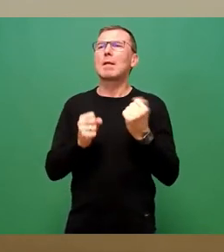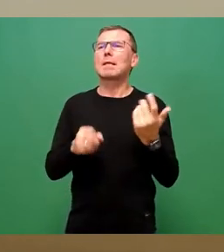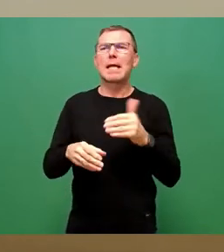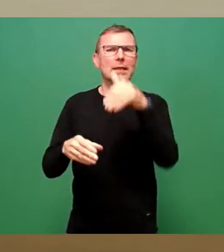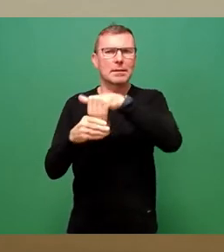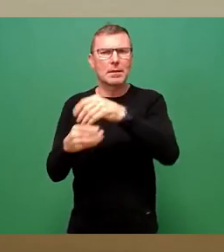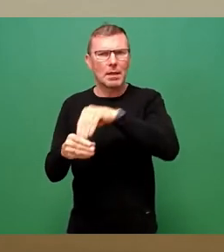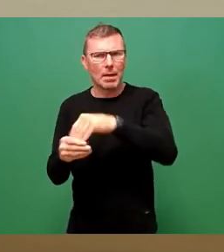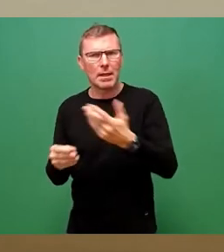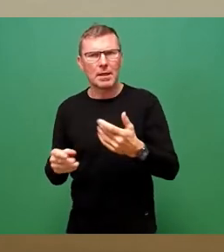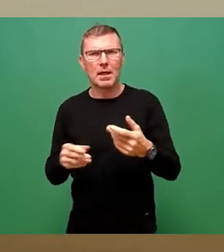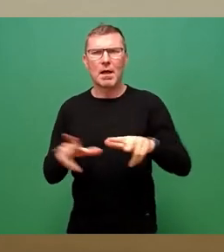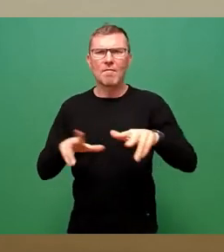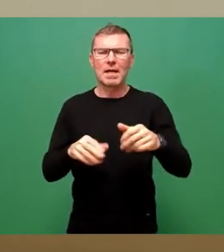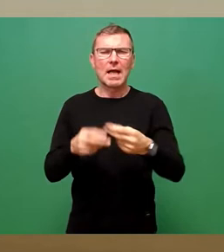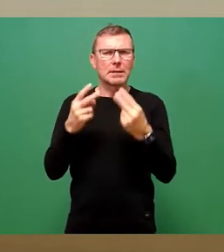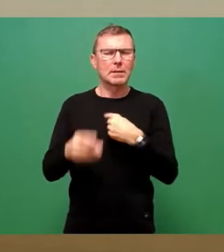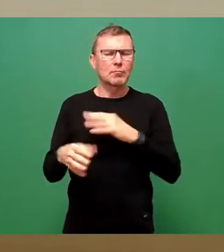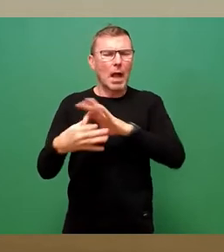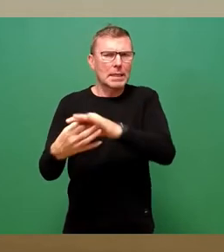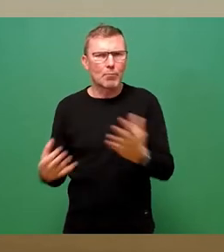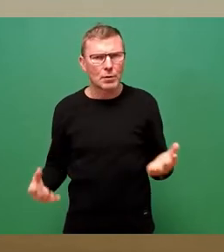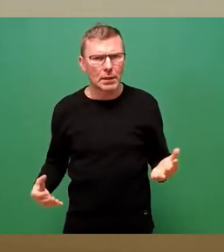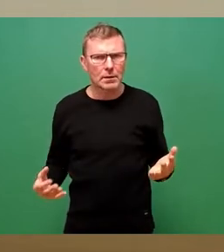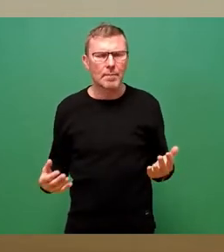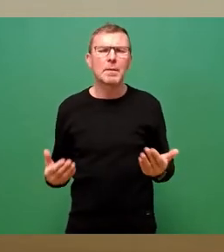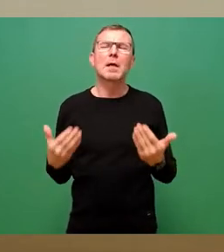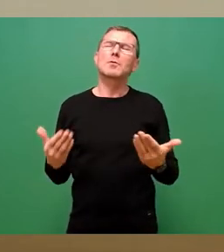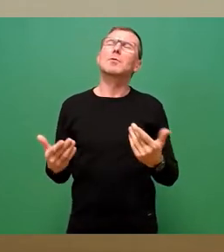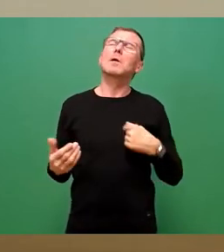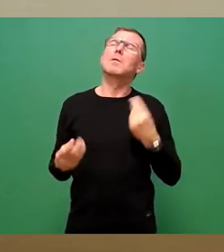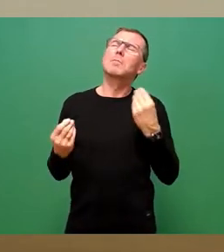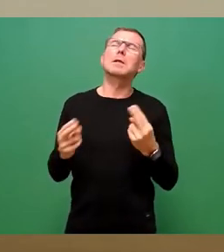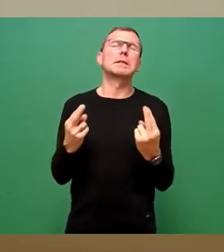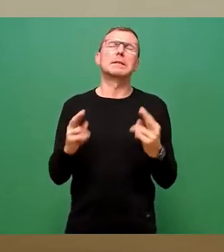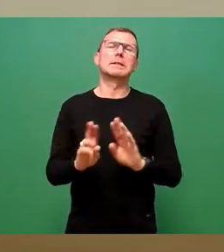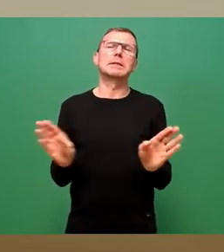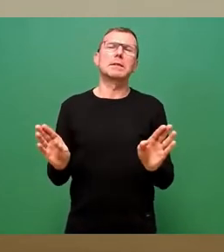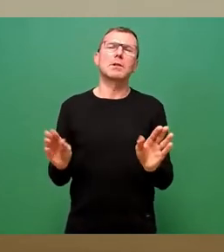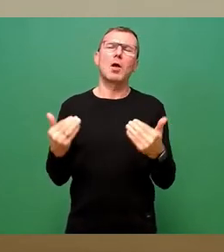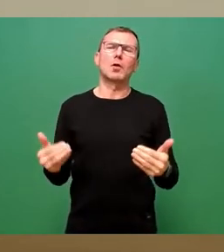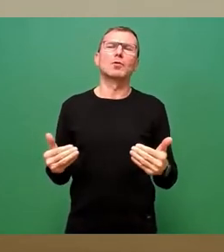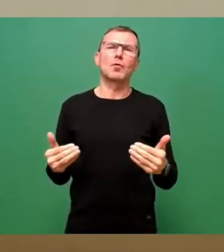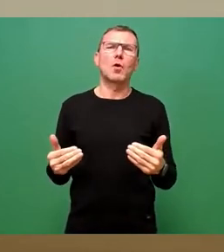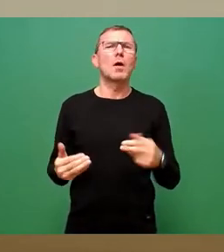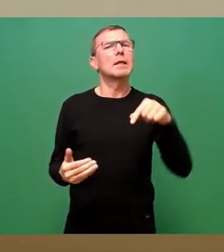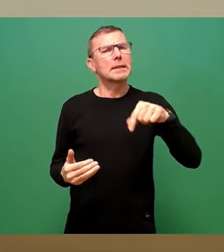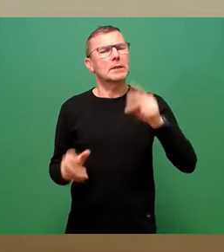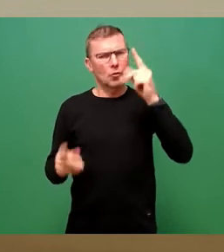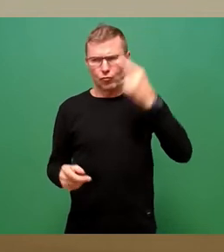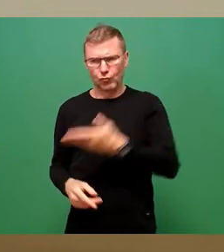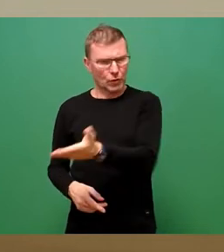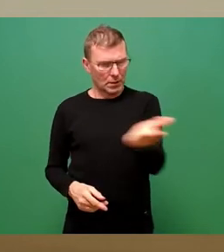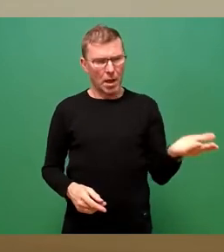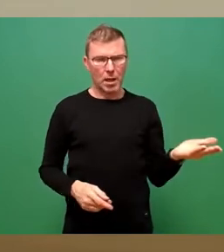Verkehrssektor eingebunden, sodass sichergestellt werden soll, dass eben der jetzige Stadtrat, der ja